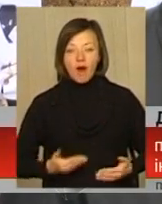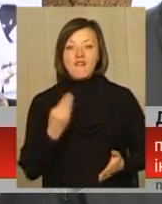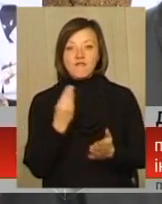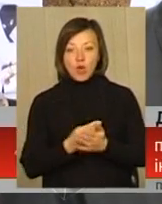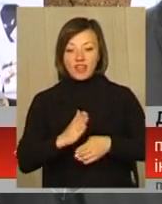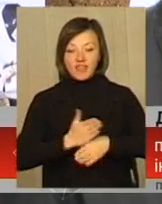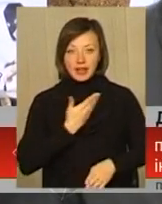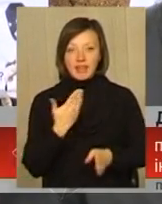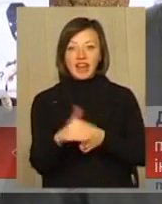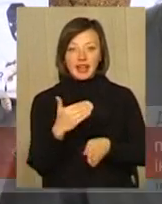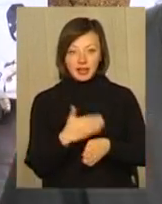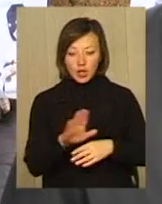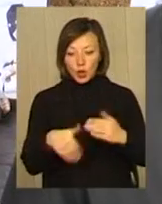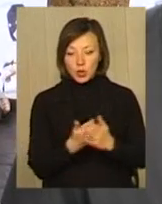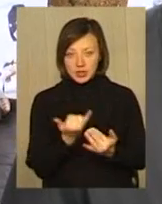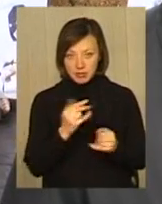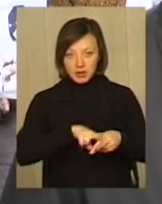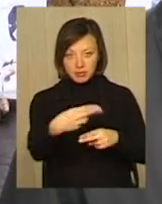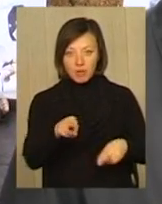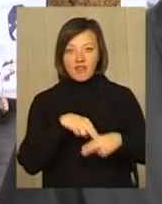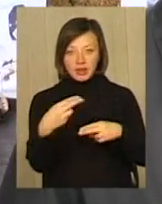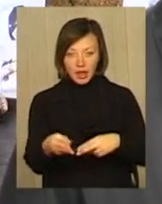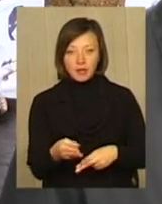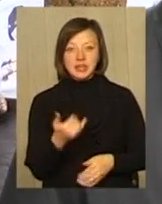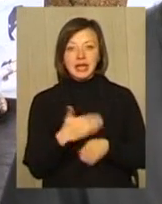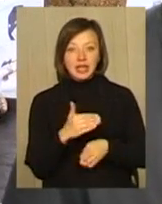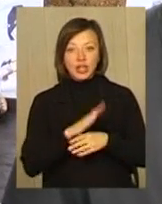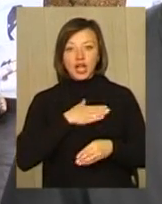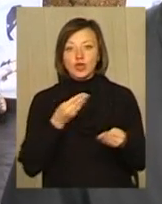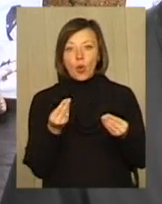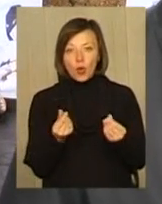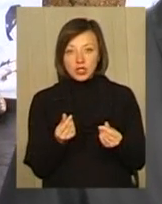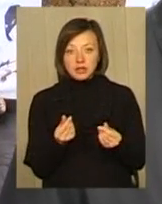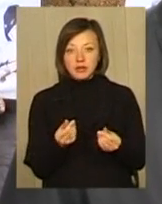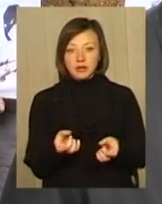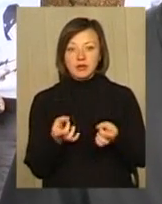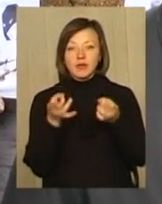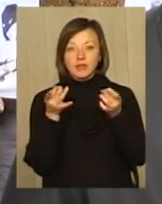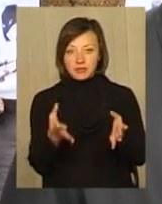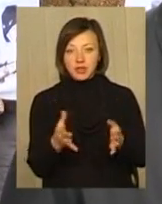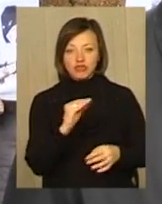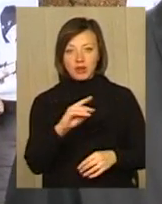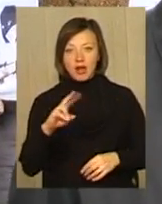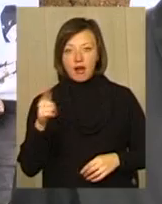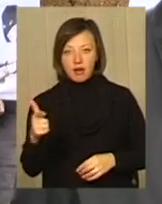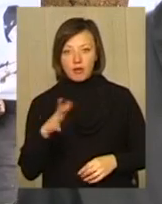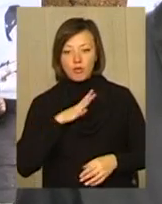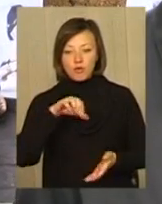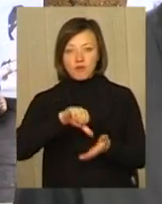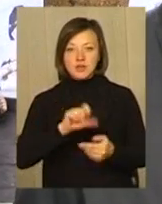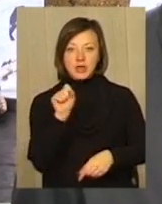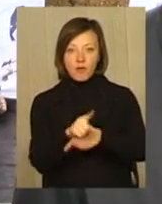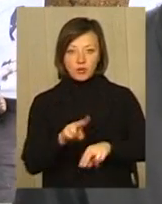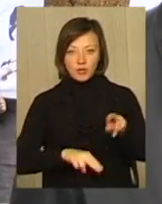виділив нам кредити, які ми до сих пір погашуємо. І ці кредити, наші кошти пішли управлінню житлового будівництва, який виступав як замовник